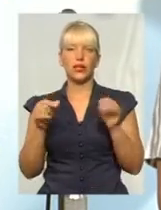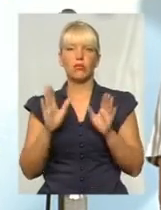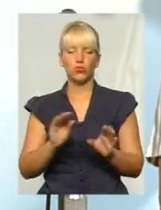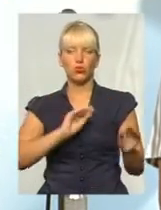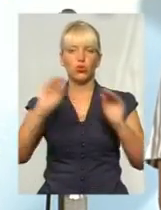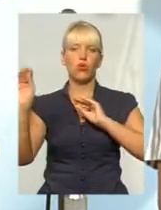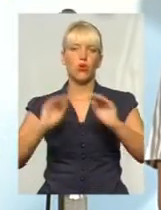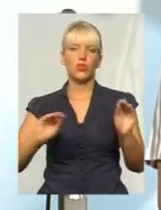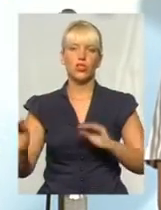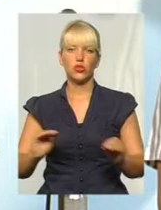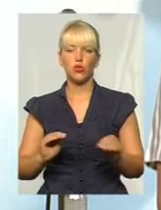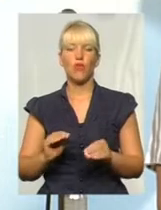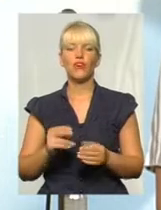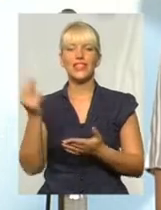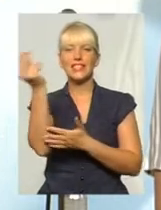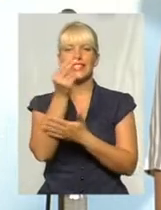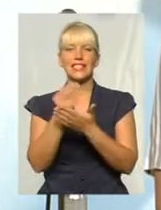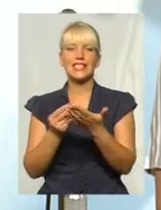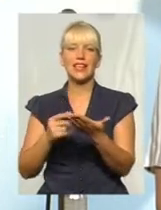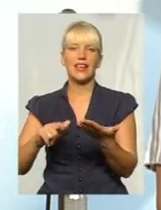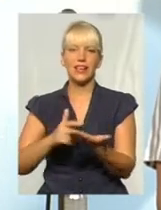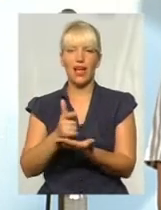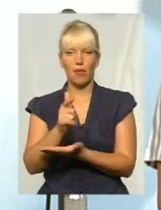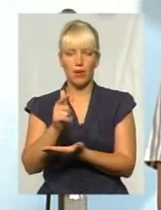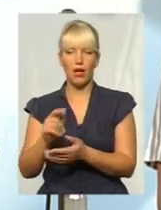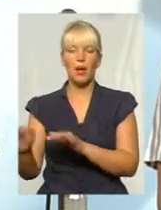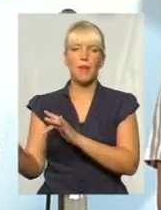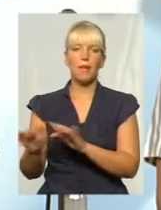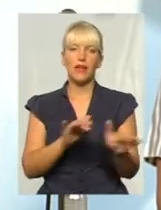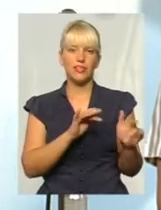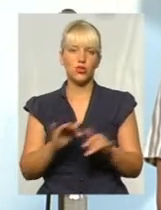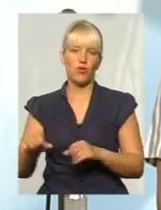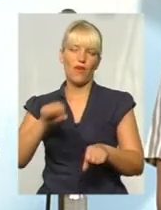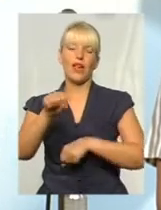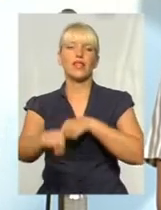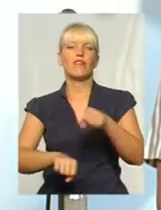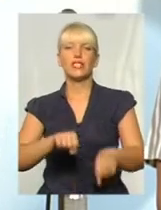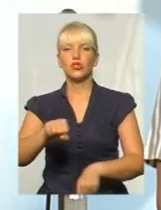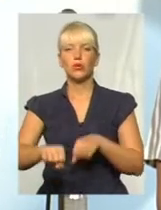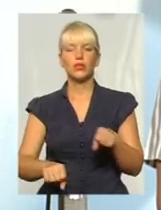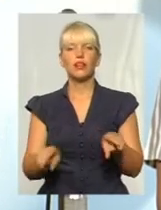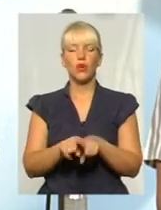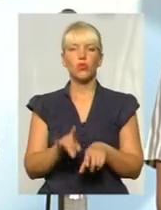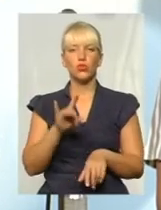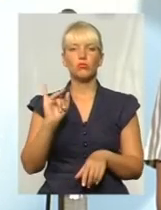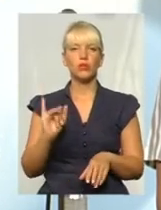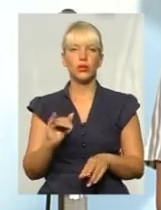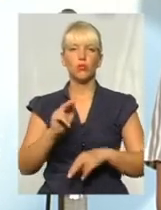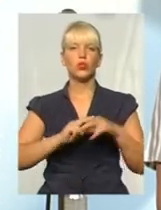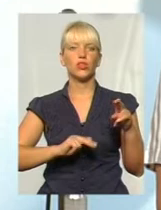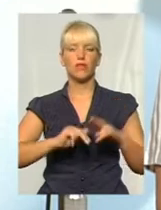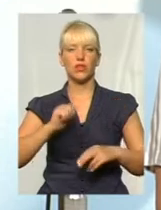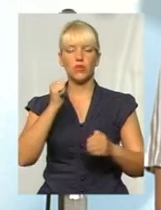схема пересування велосипедистів в нашому місті. Також при будівництві кожної